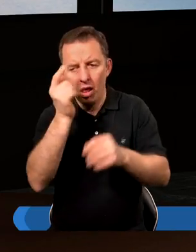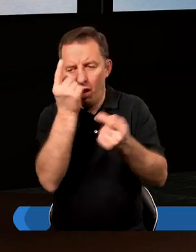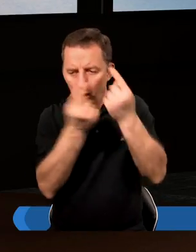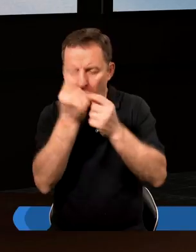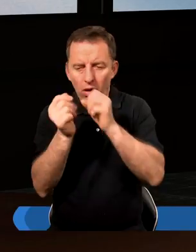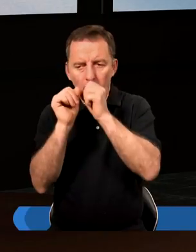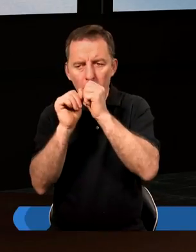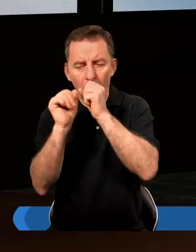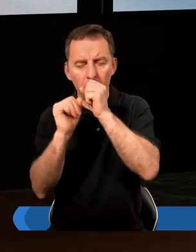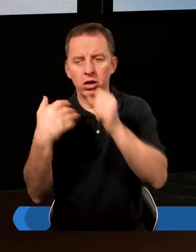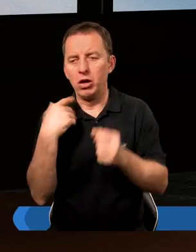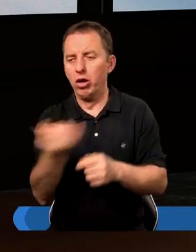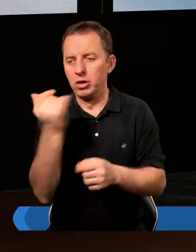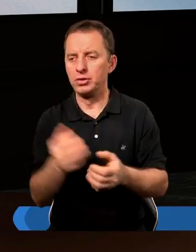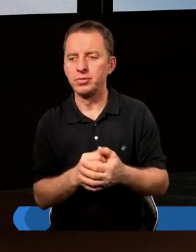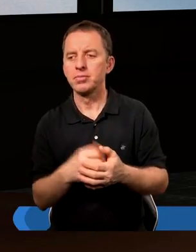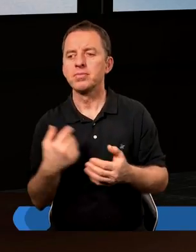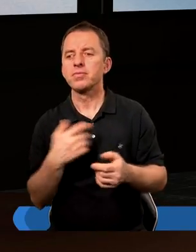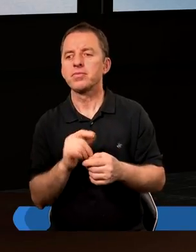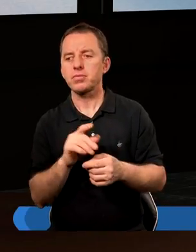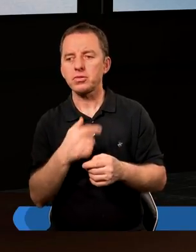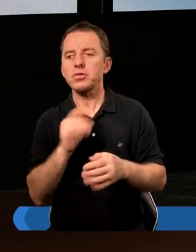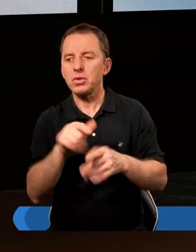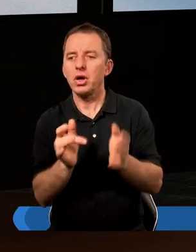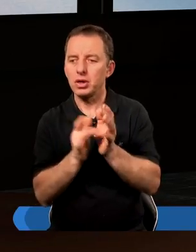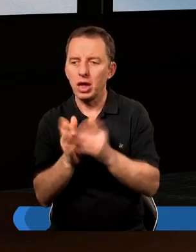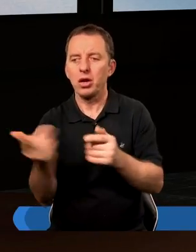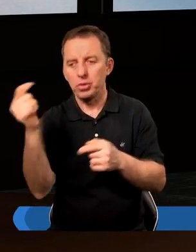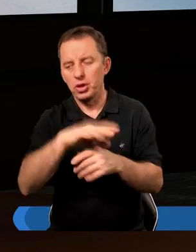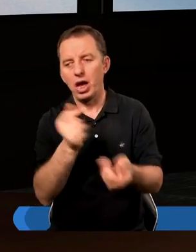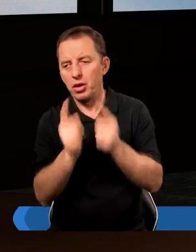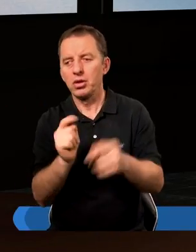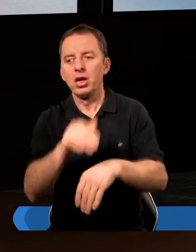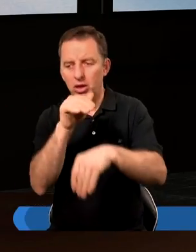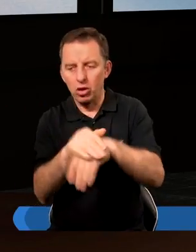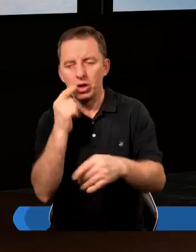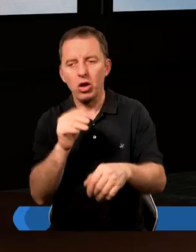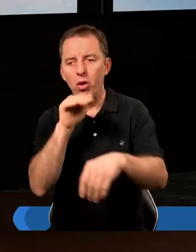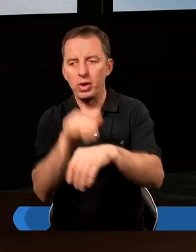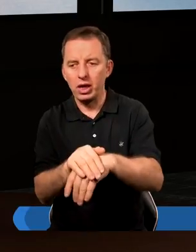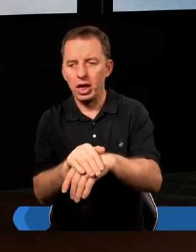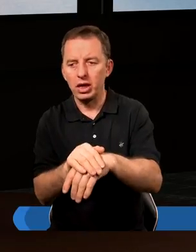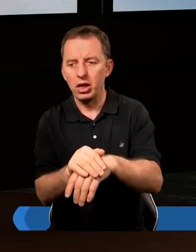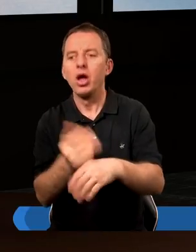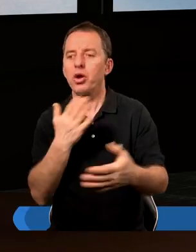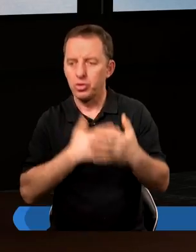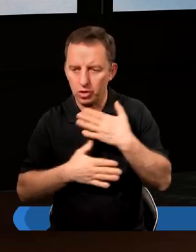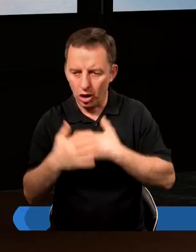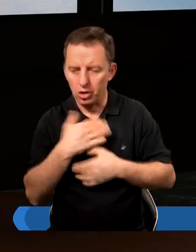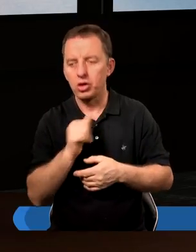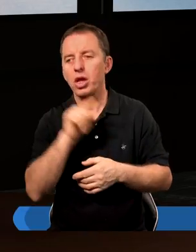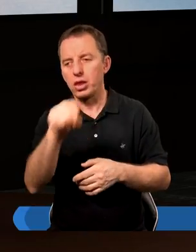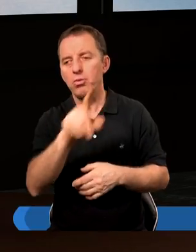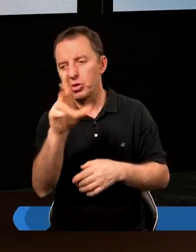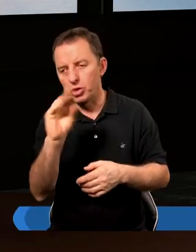ja często myślę, jeżeli jest życie wieczne, marzę o tym naprawdę, żeby Jezus przyszedł już jak najszybciej zgodnie z obietnicą i naprawdę cieszę się